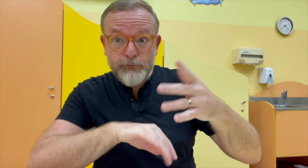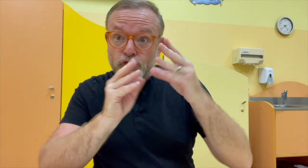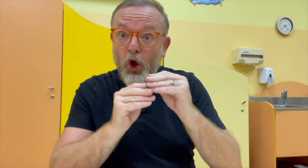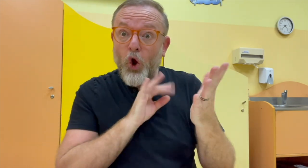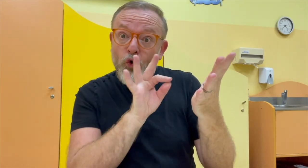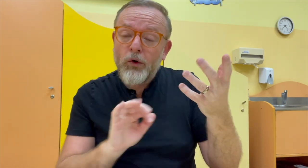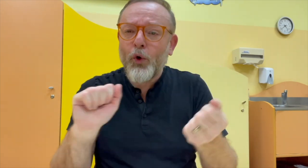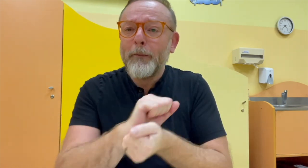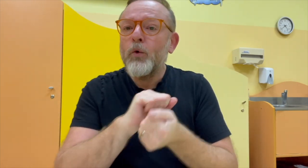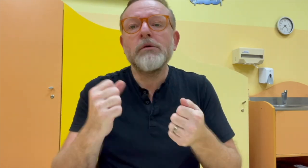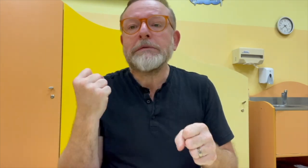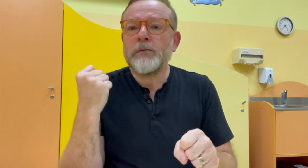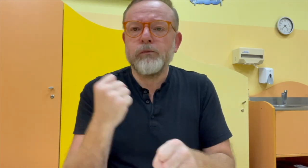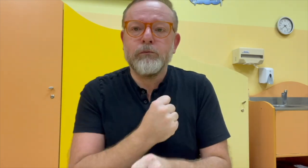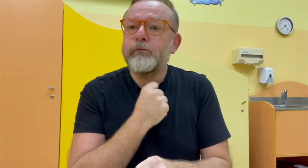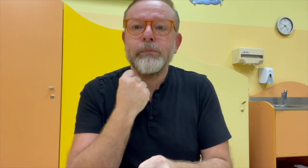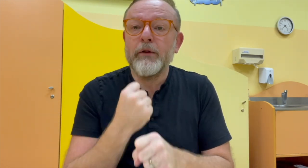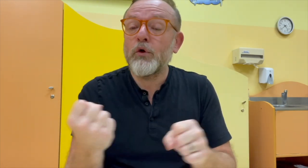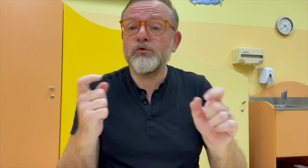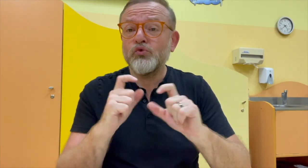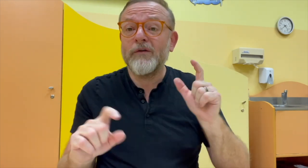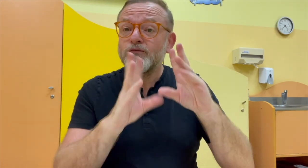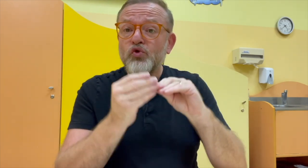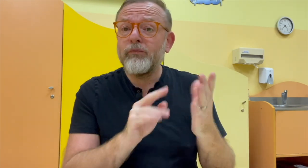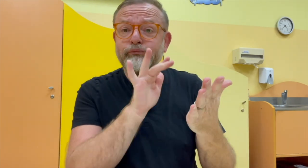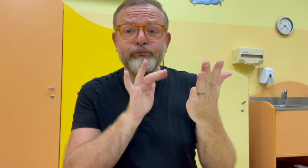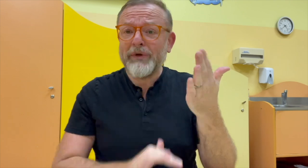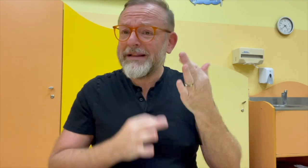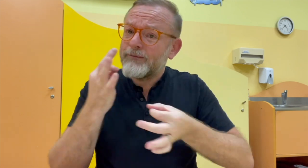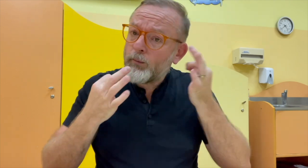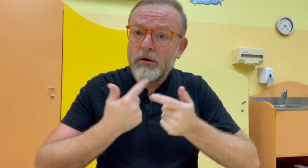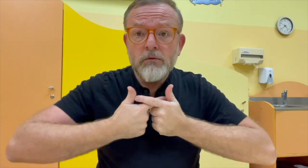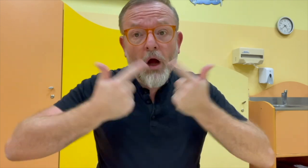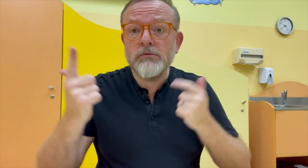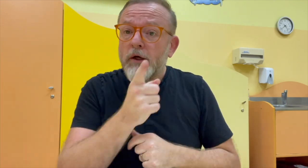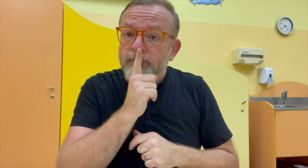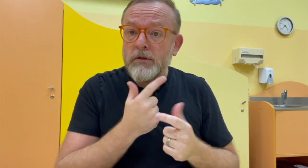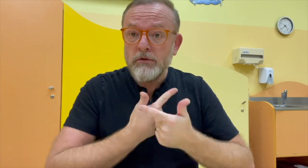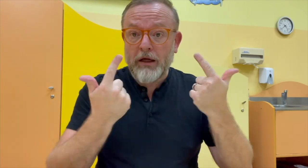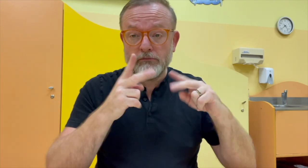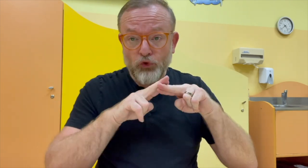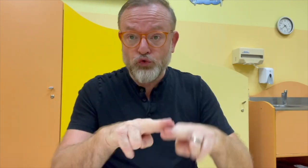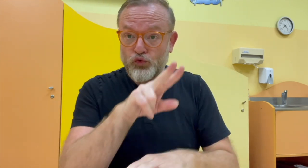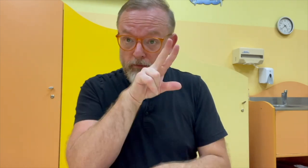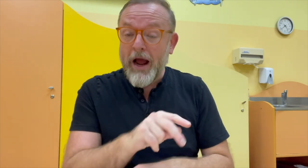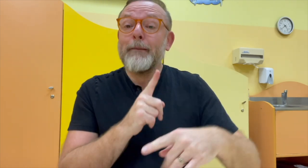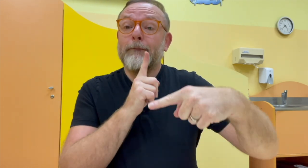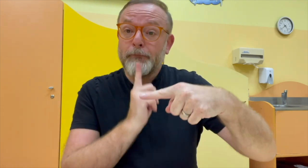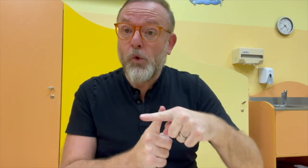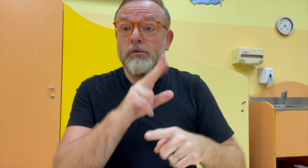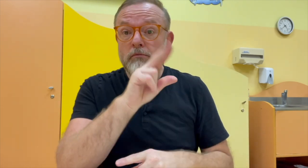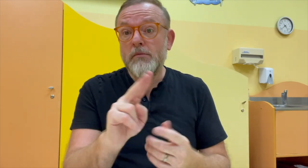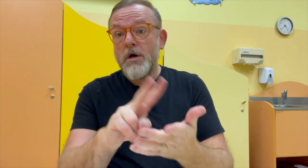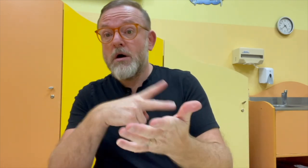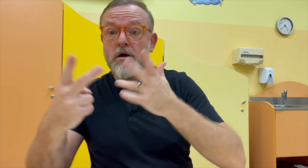zároveň i v obové stránky jsou dostupné, tam je to všechno popsané, takže já asi nepotřebuji opakovat informace, které si